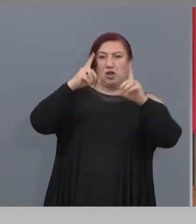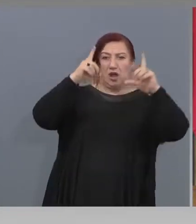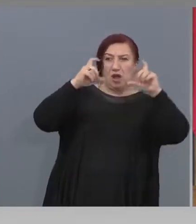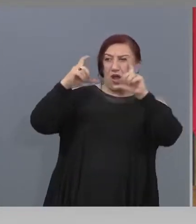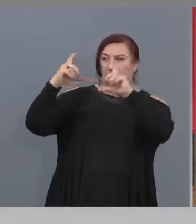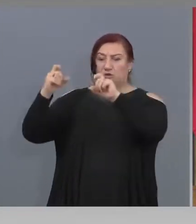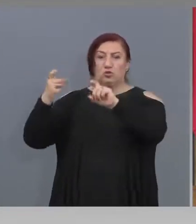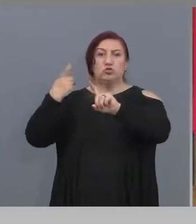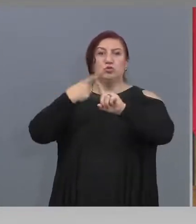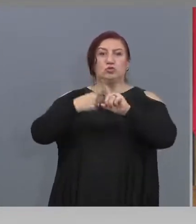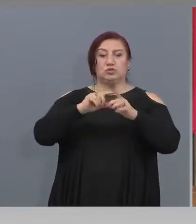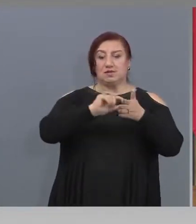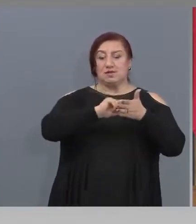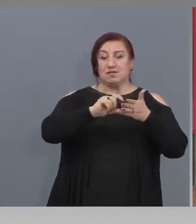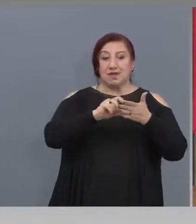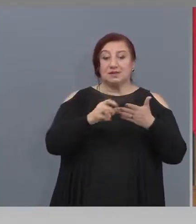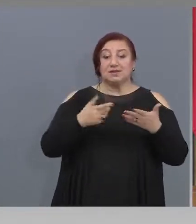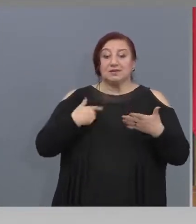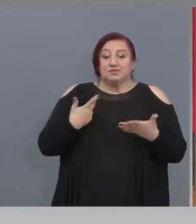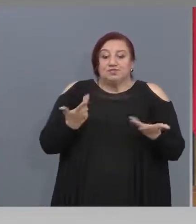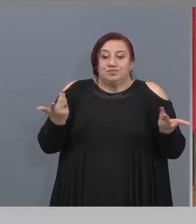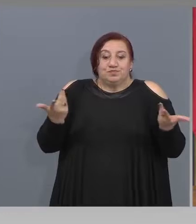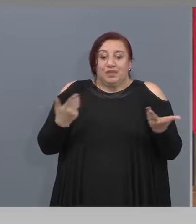Просто не можем да влезем в реалне